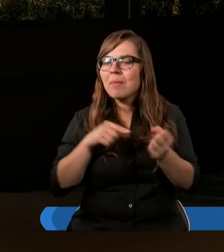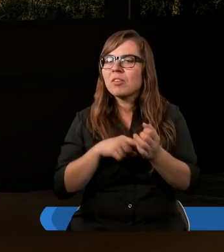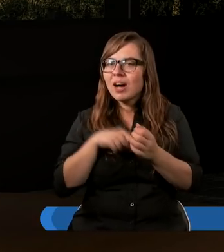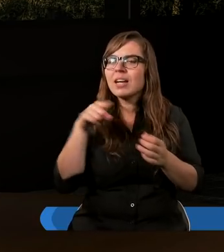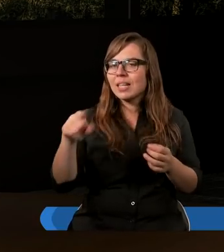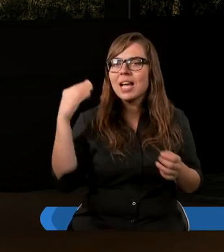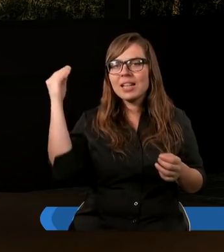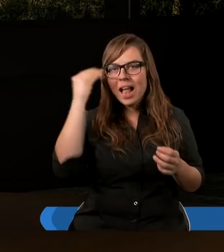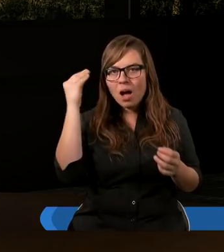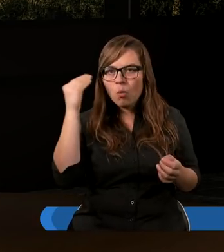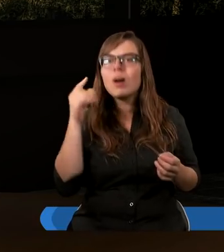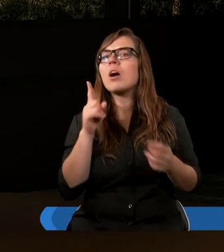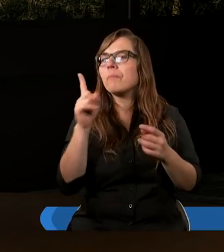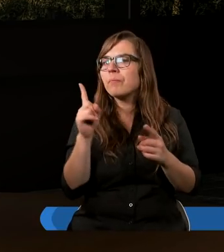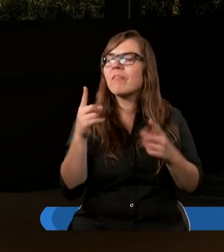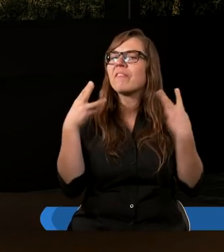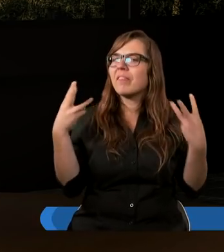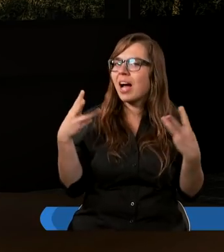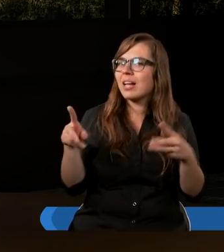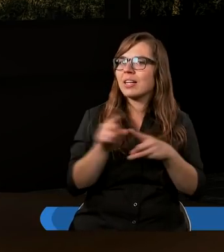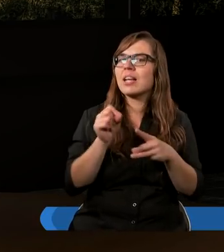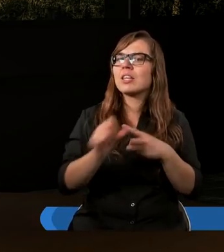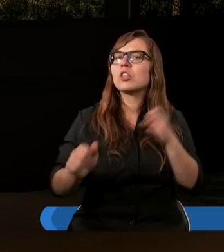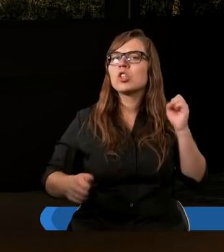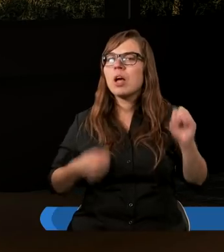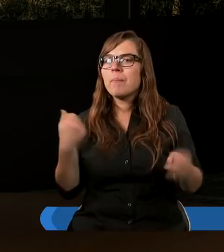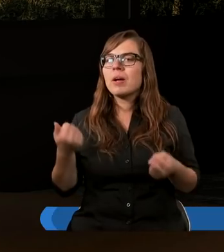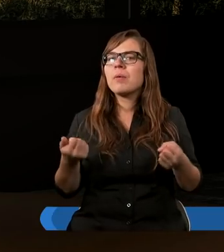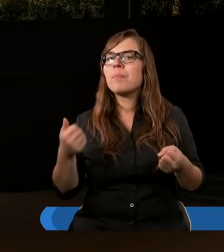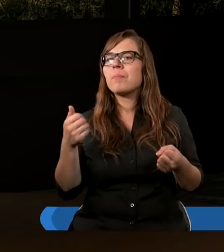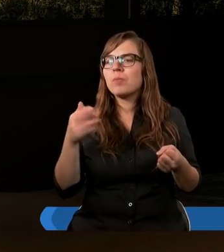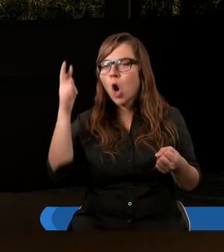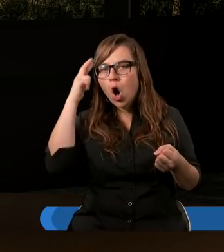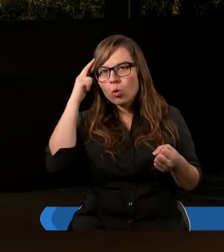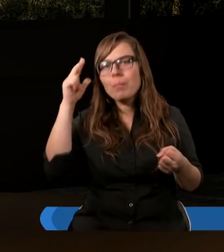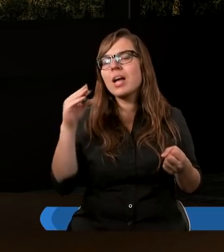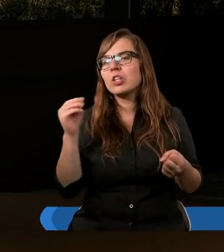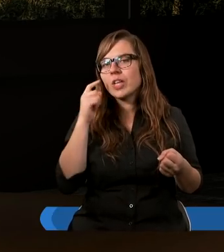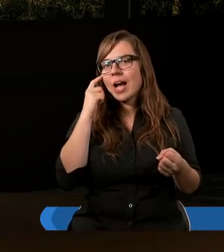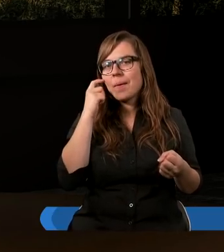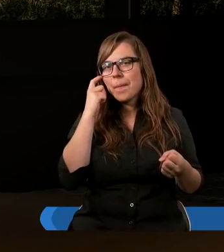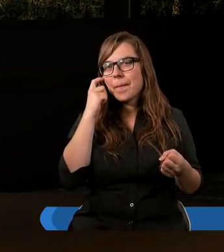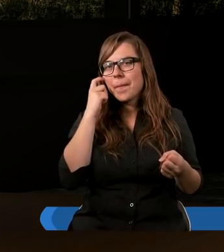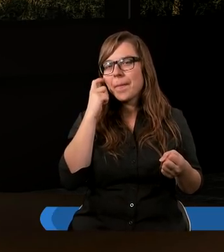tej nauki. Oczywiście ważne jest jak najbardziej, żebyśmy rozumieli, że wtedy,